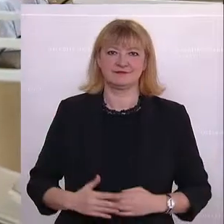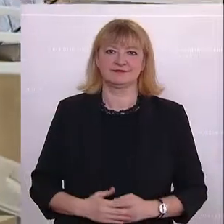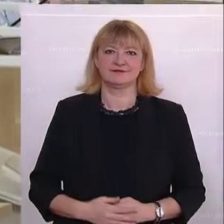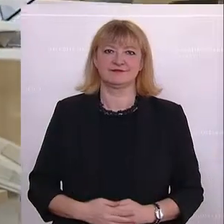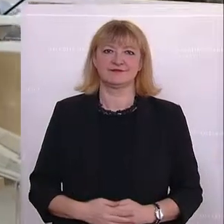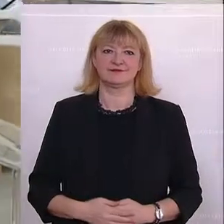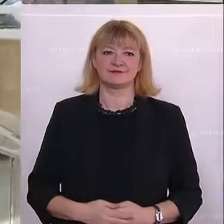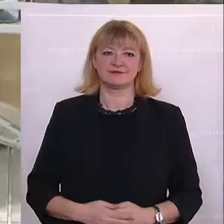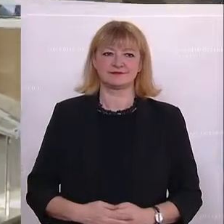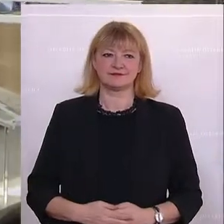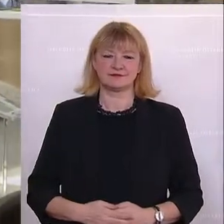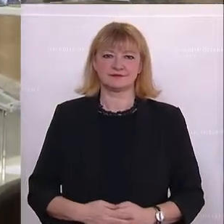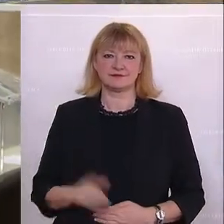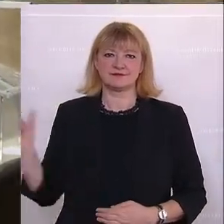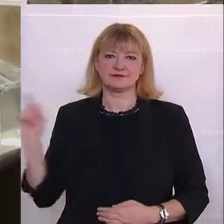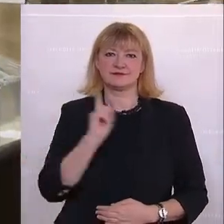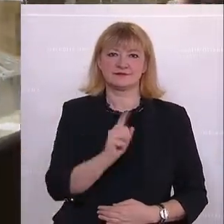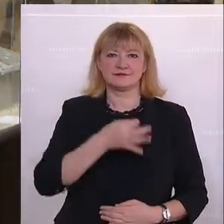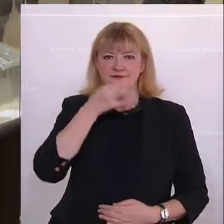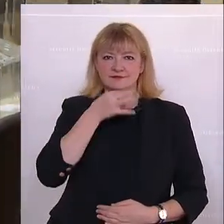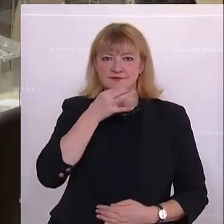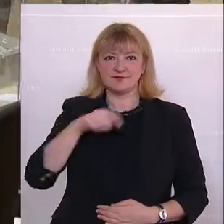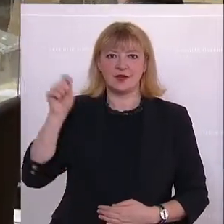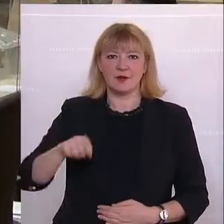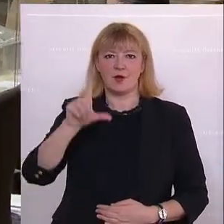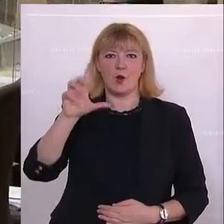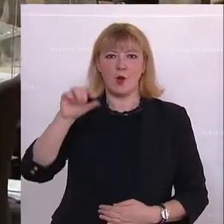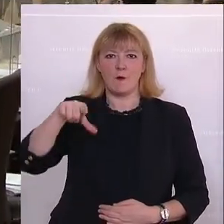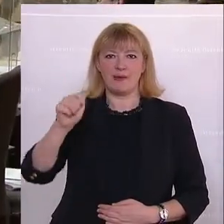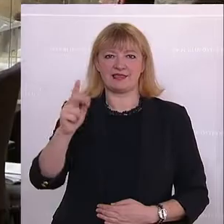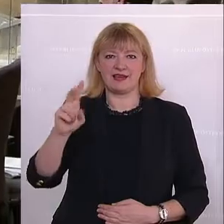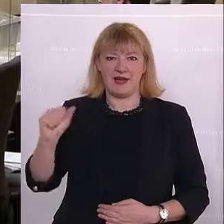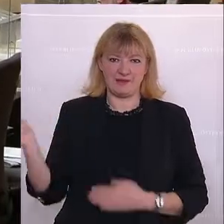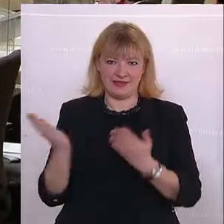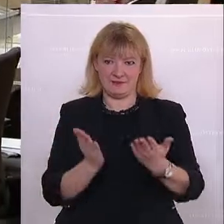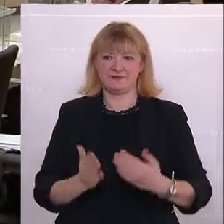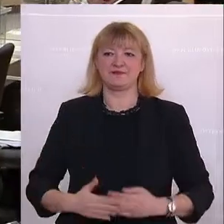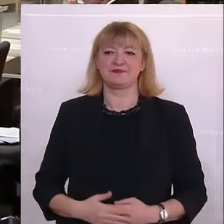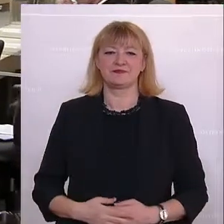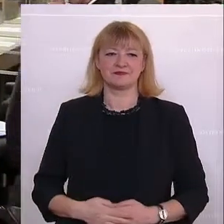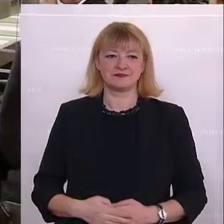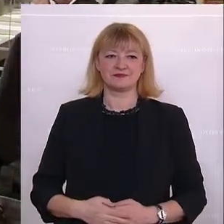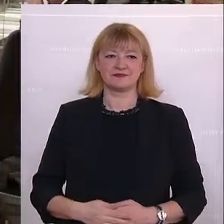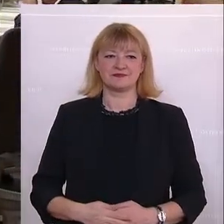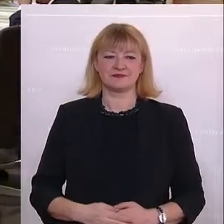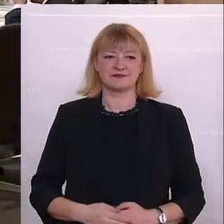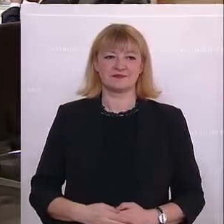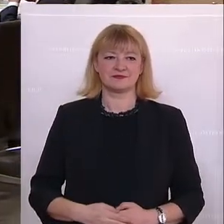Nächster Redner ist der außenpolitische Sprecher der ÖVP, Reinhold Lopatka.